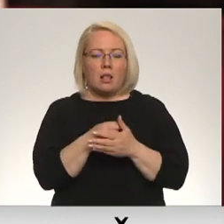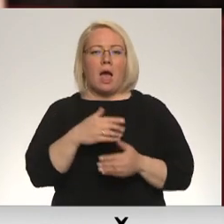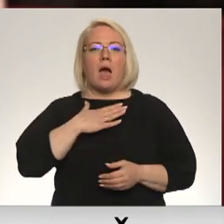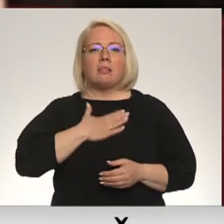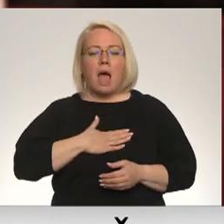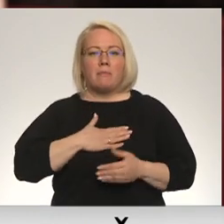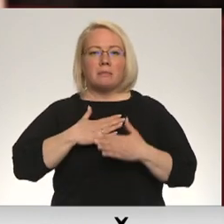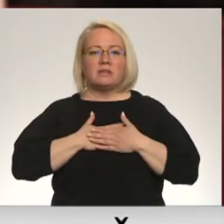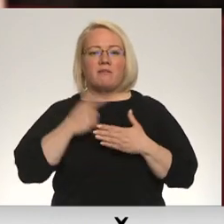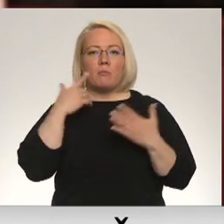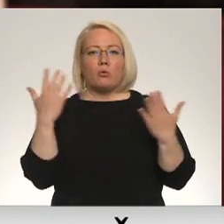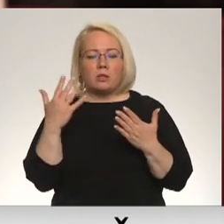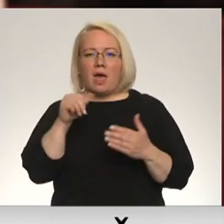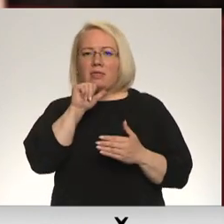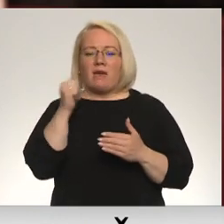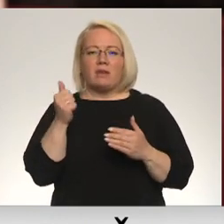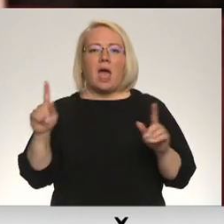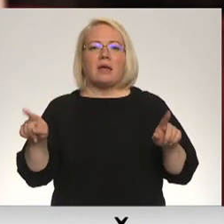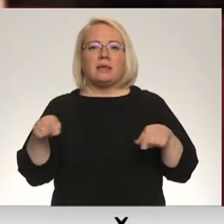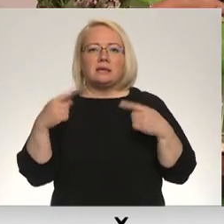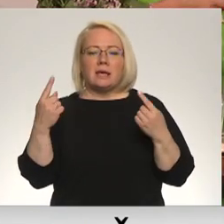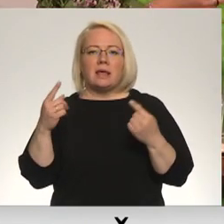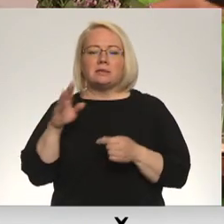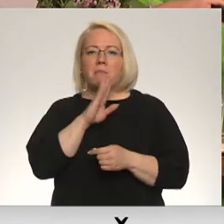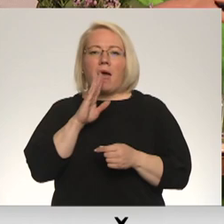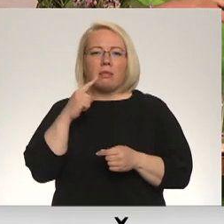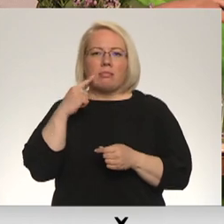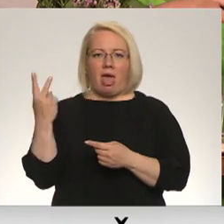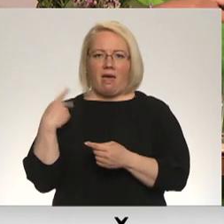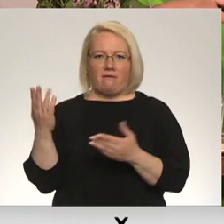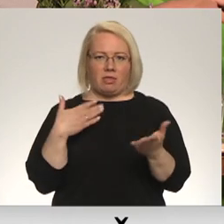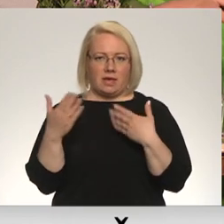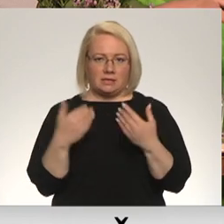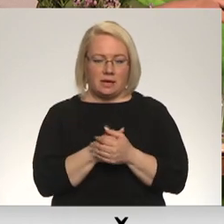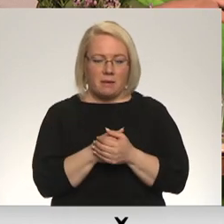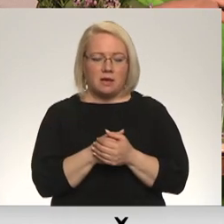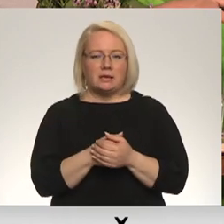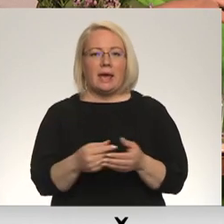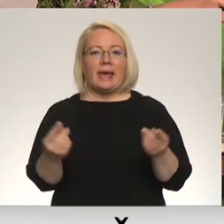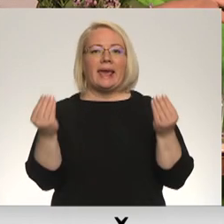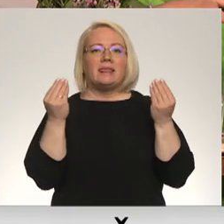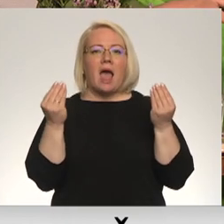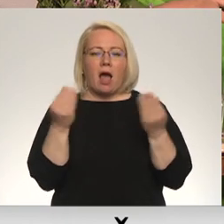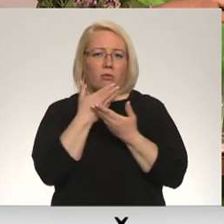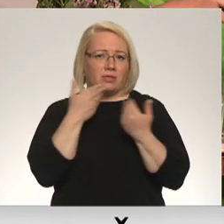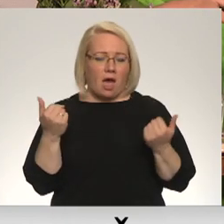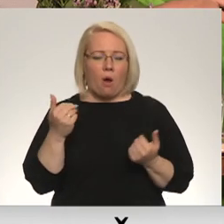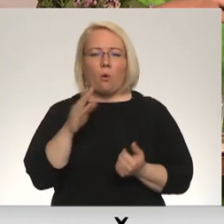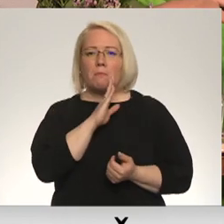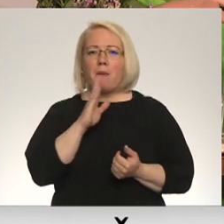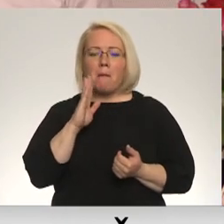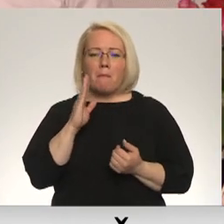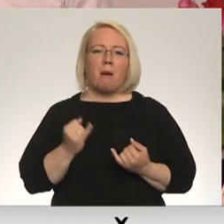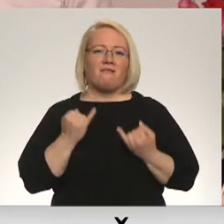nodomiem īsti nav varējuši satīstīties bērnu un tēvu attiecības. Atcerēties, ka ideālu nav mamām gaidāmajā mātes dienā